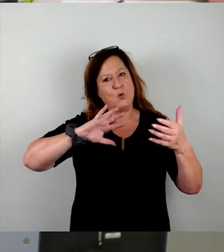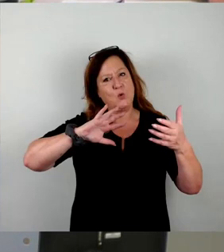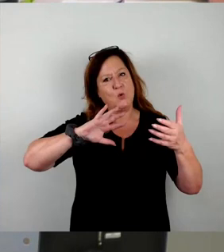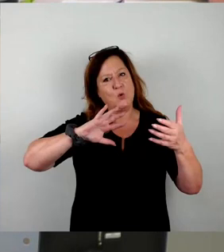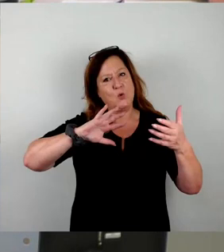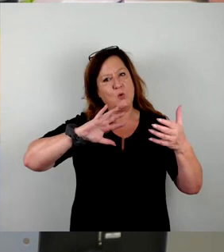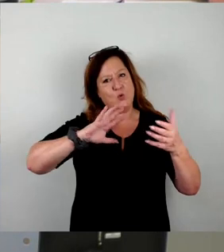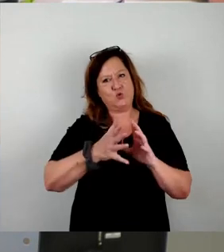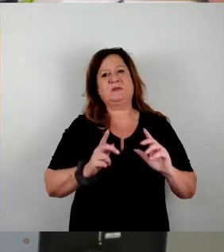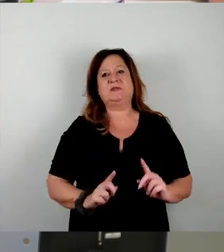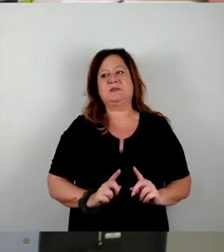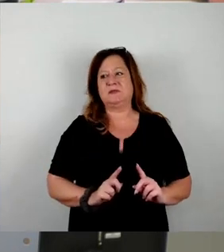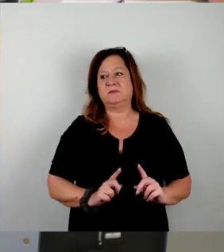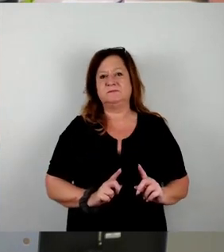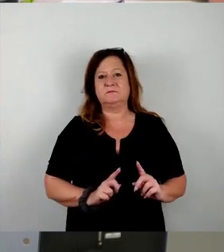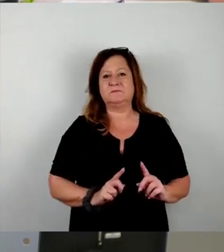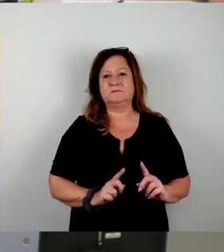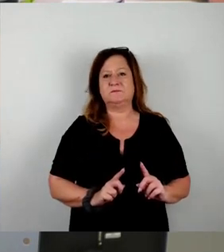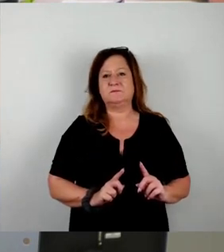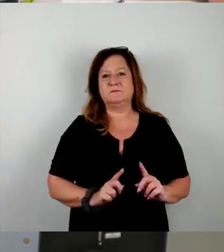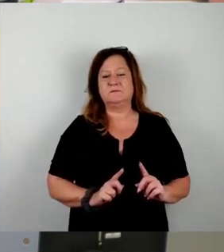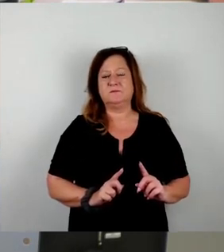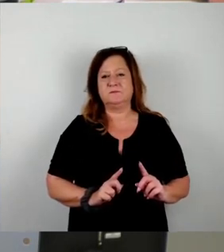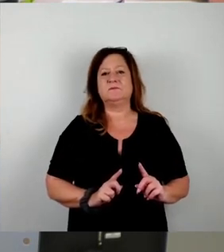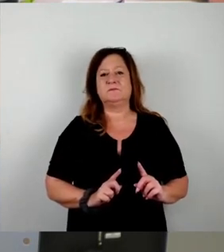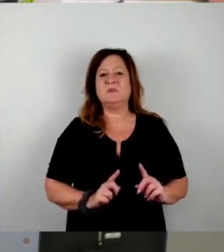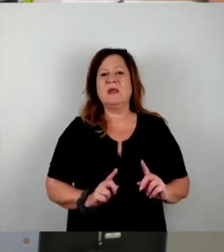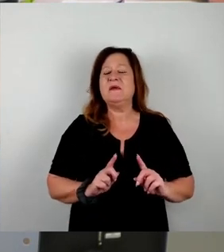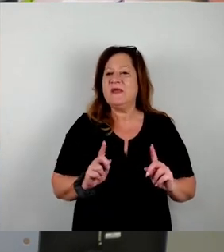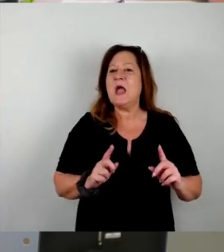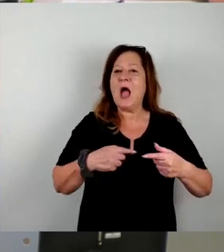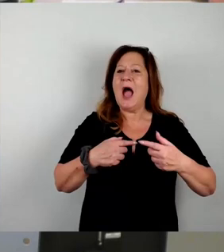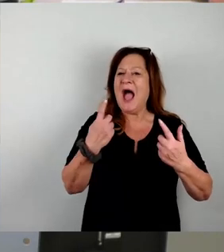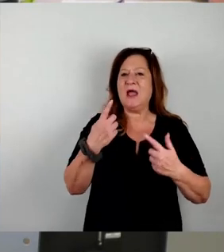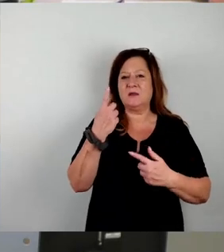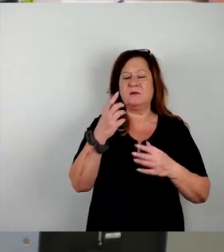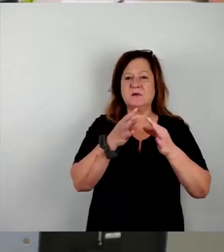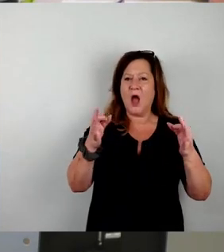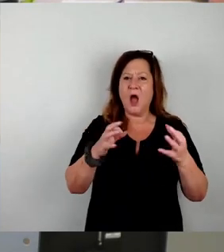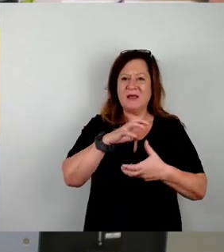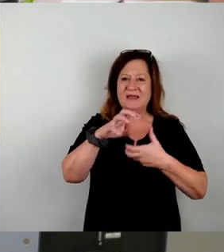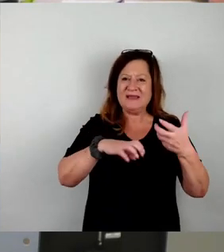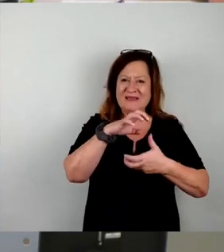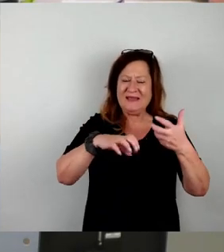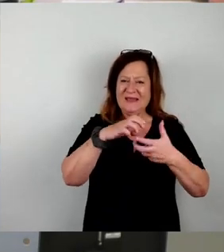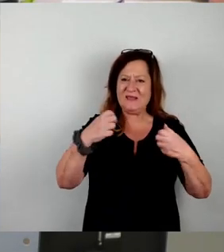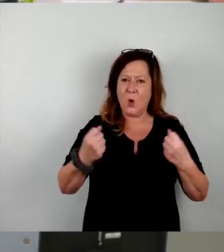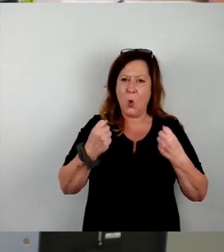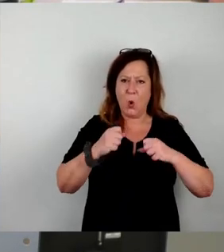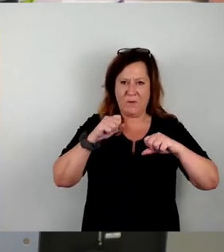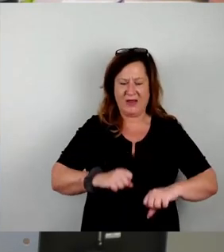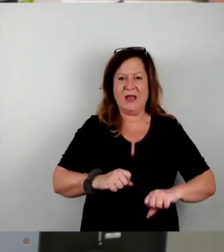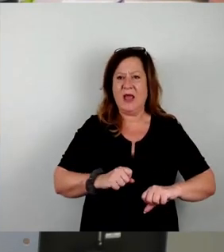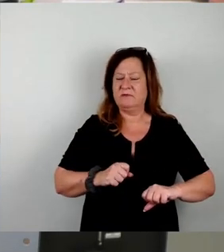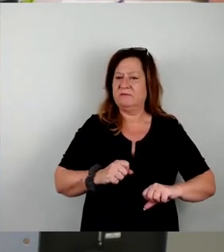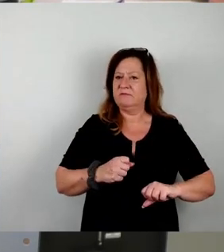einzurichten, an dem die Abläufe für den Notfall geübt werden können. Und wir haben uns hier einen Tag